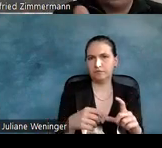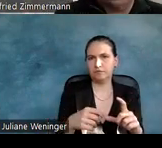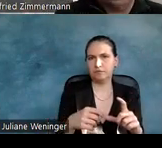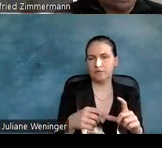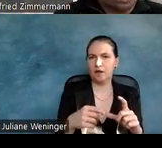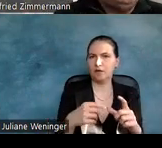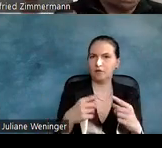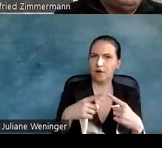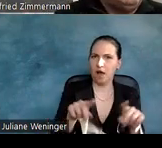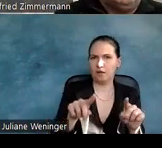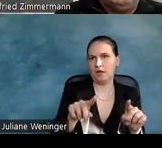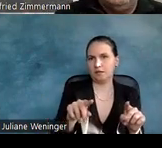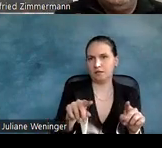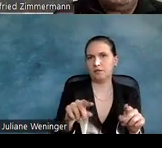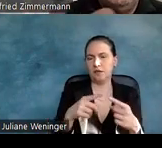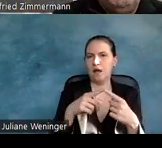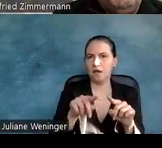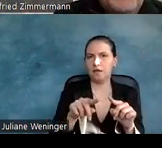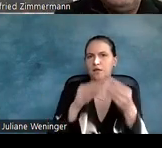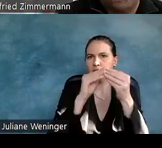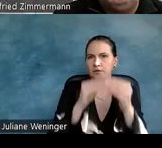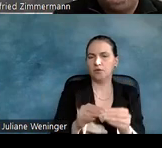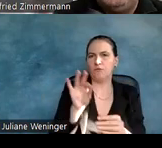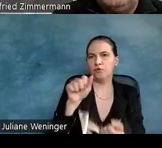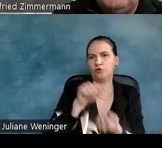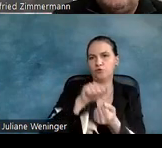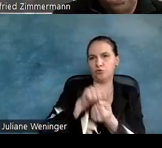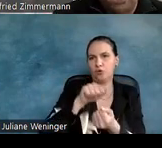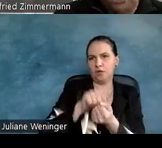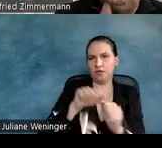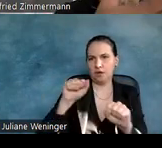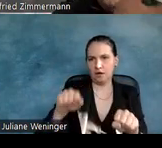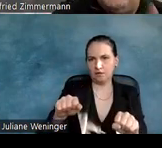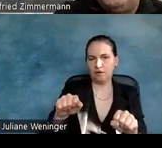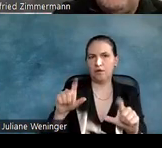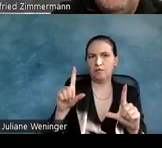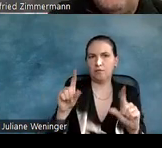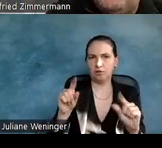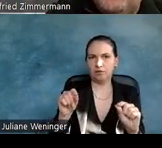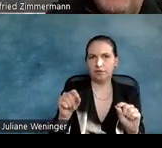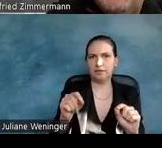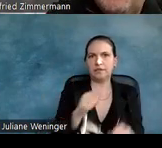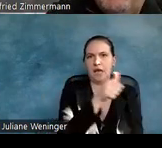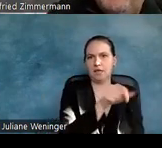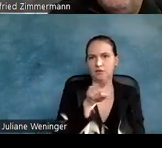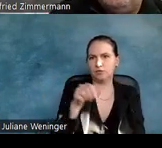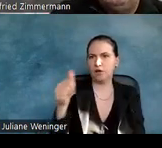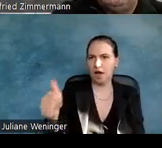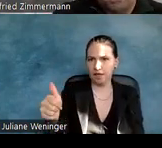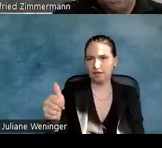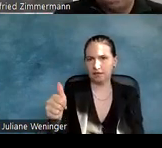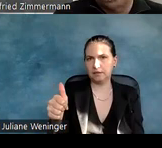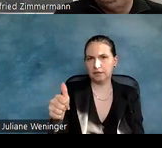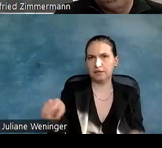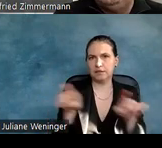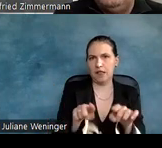aufbereitet, damit man es ausdrucken kann. PAK Prüfbericht ist fast eins zu eins Abbild von